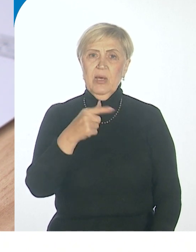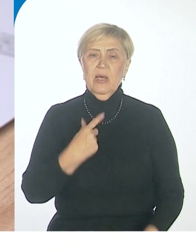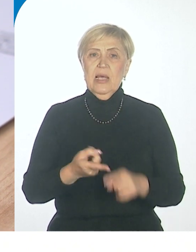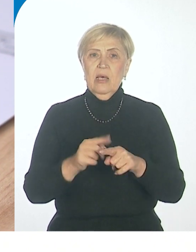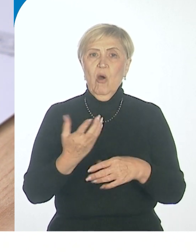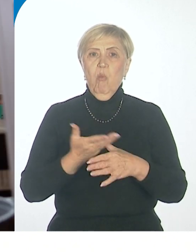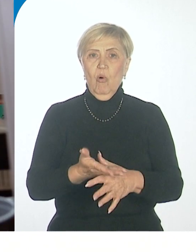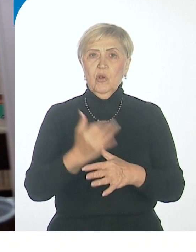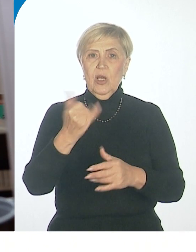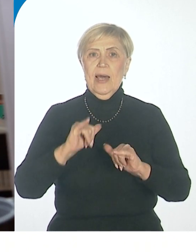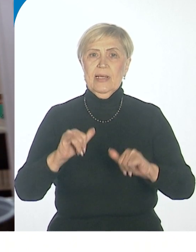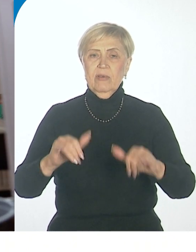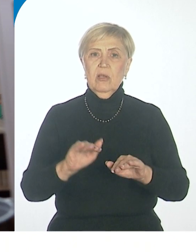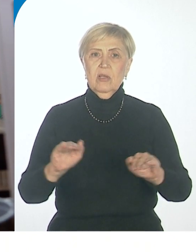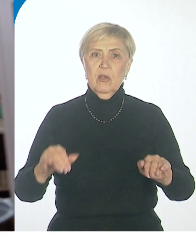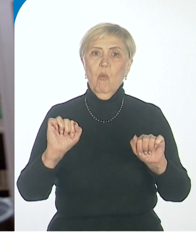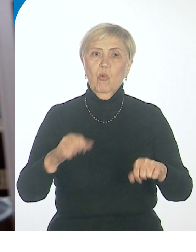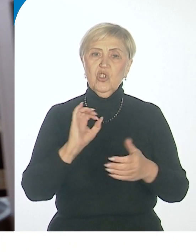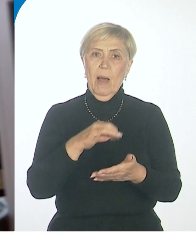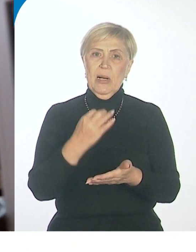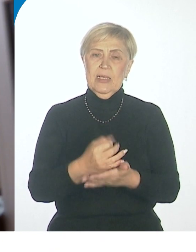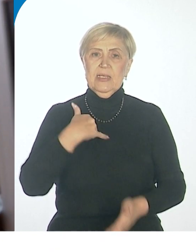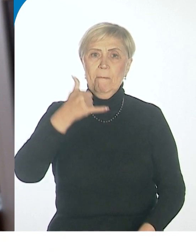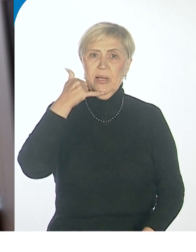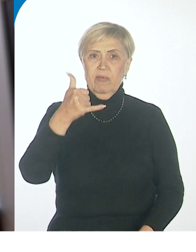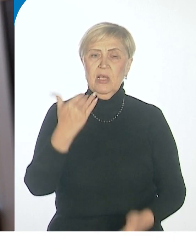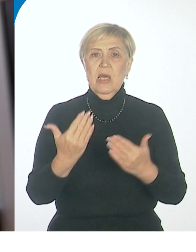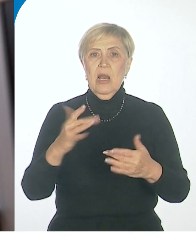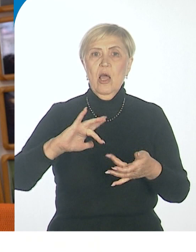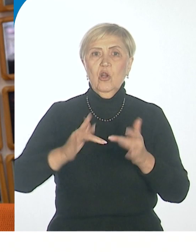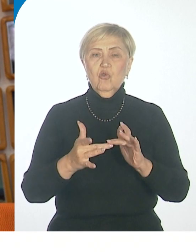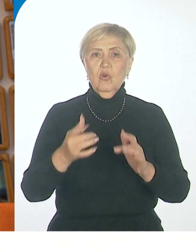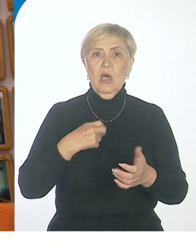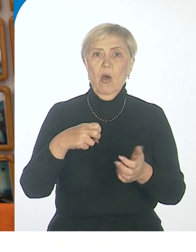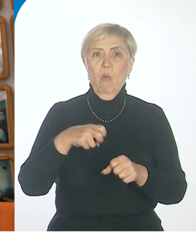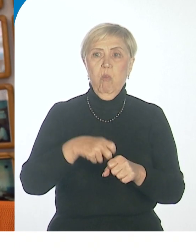в развитии детей можно обратиться в Эридонс по телефону или электронной почте.